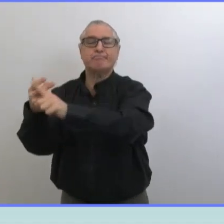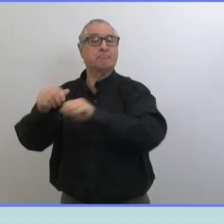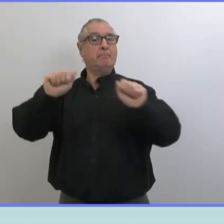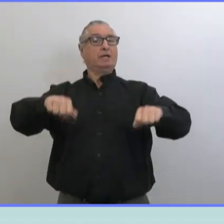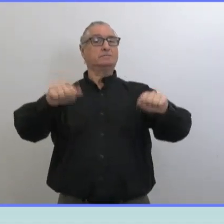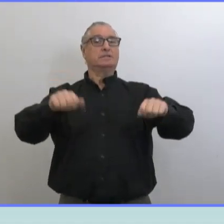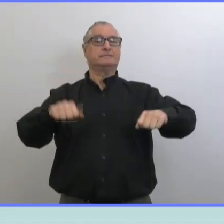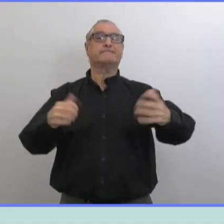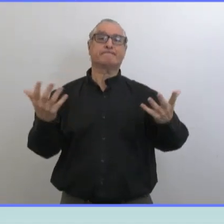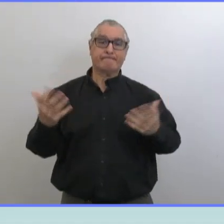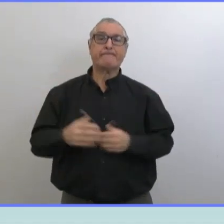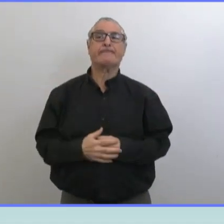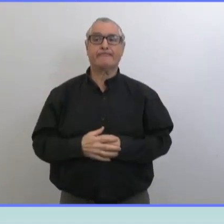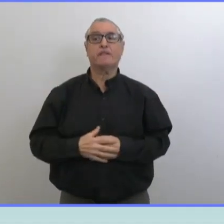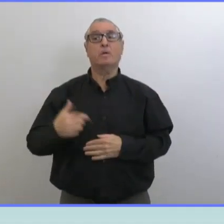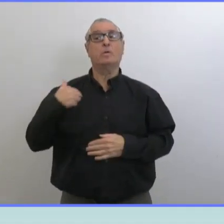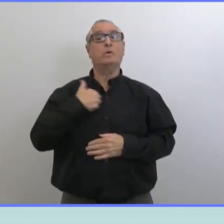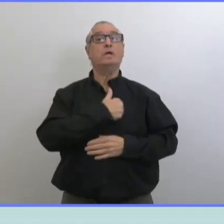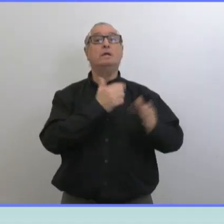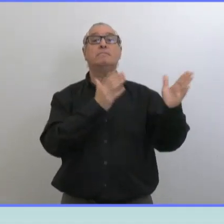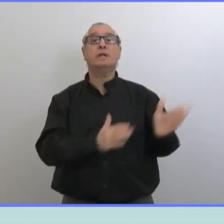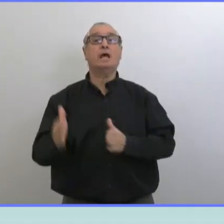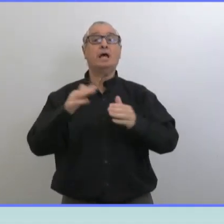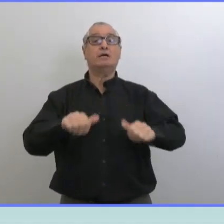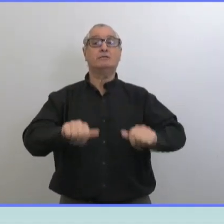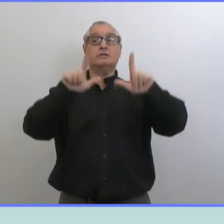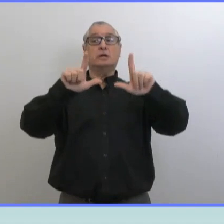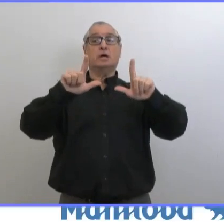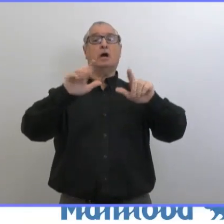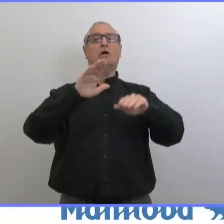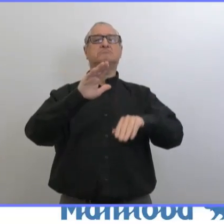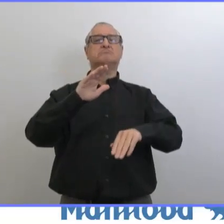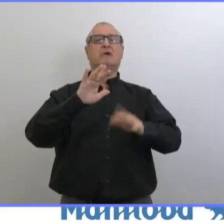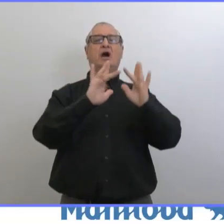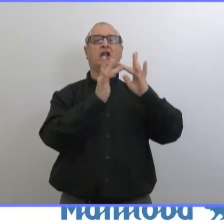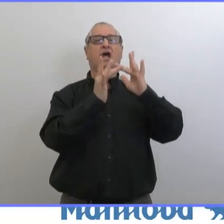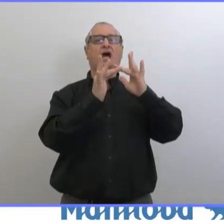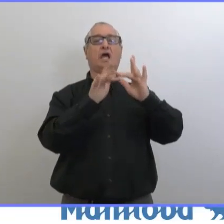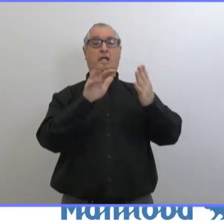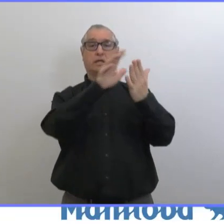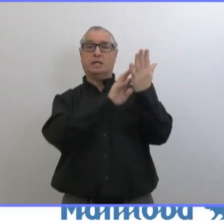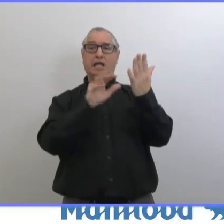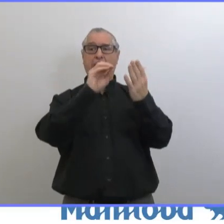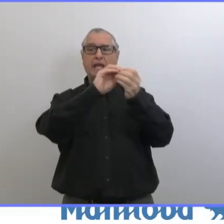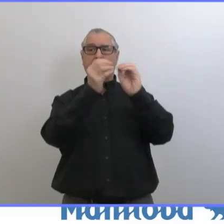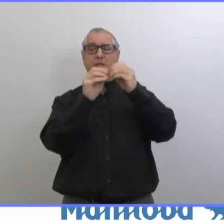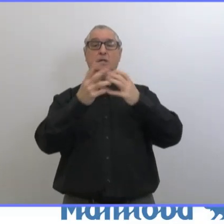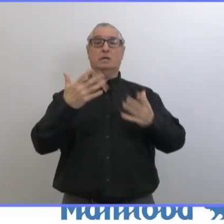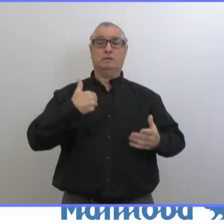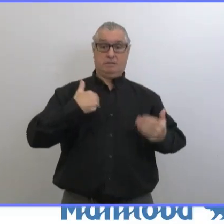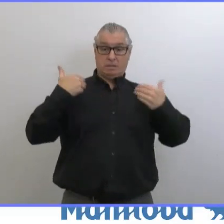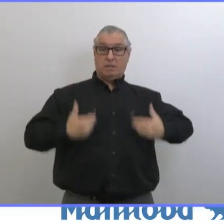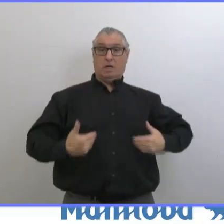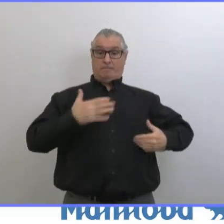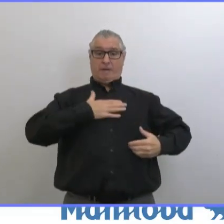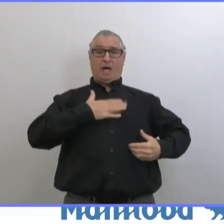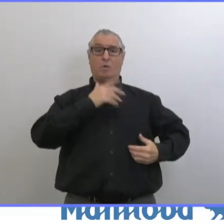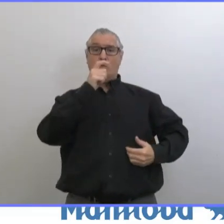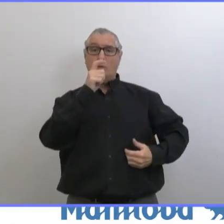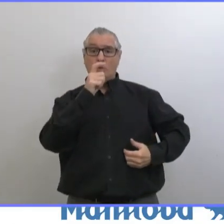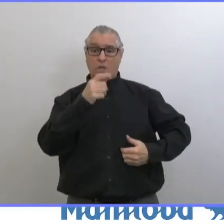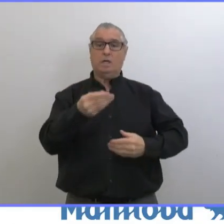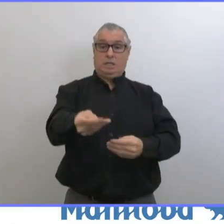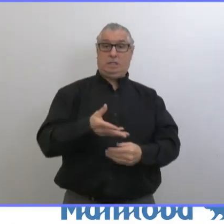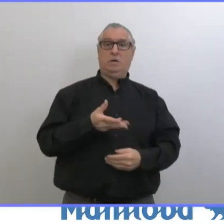très bientôt en ligne une calculatrice pour que les gens puissent voir où ils sont dans la liste d'attente. Diapose